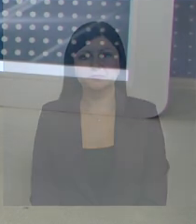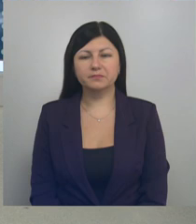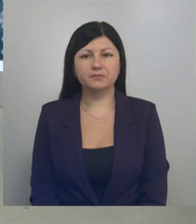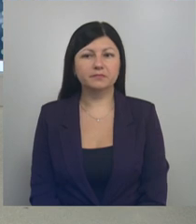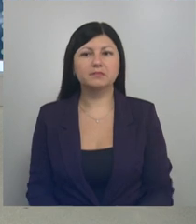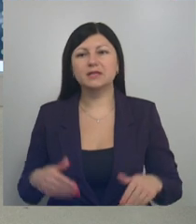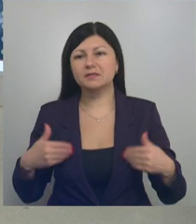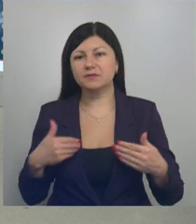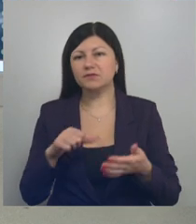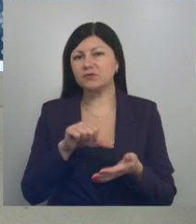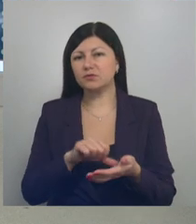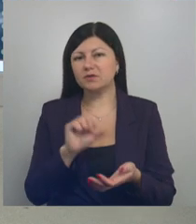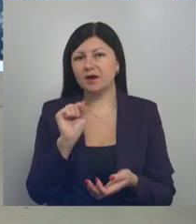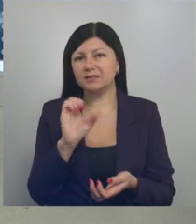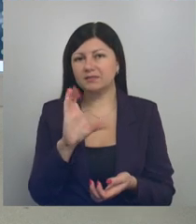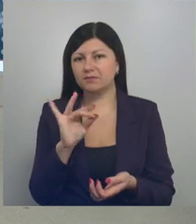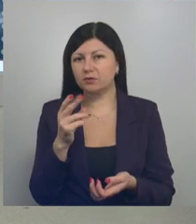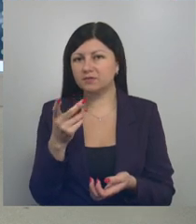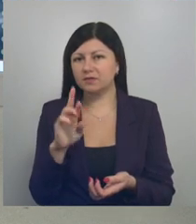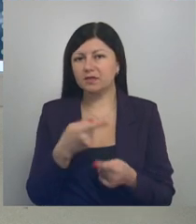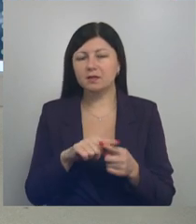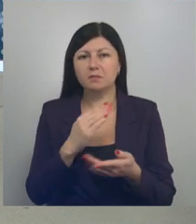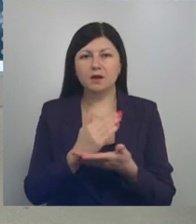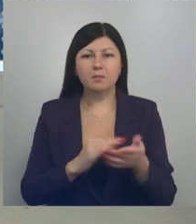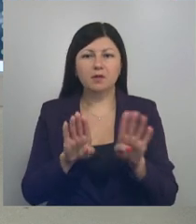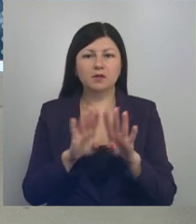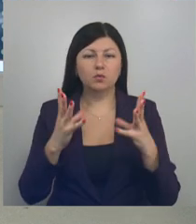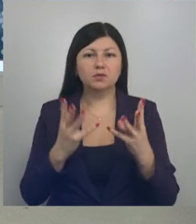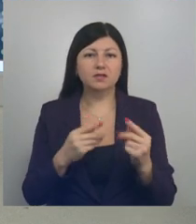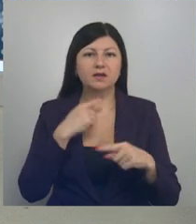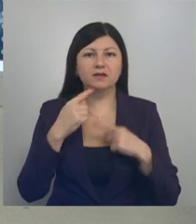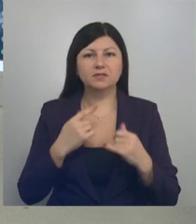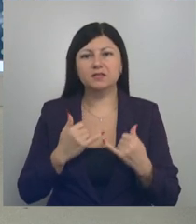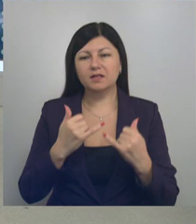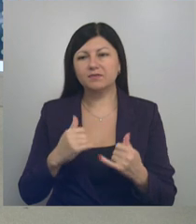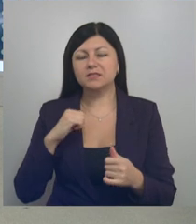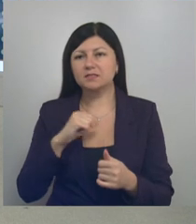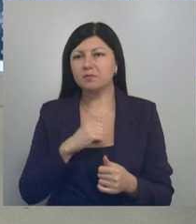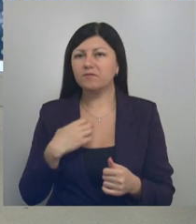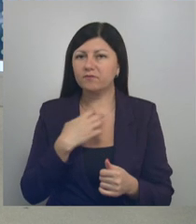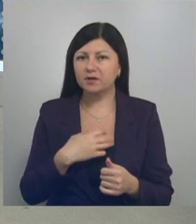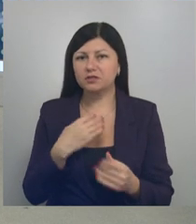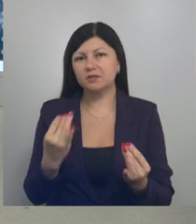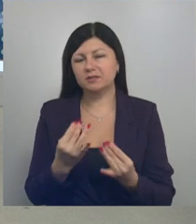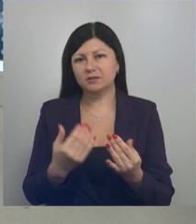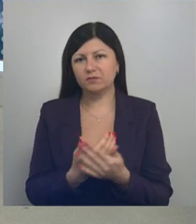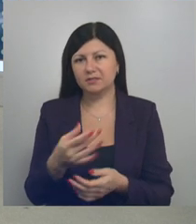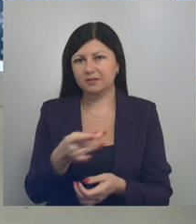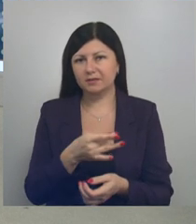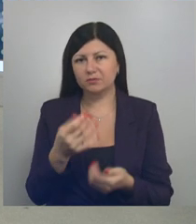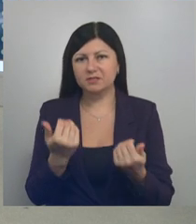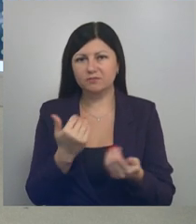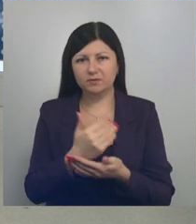Здравствуйте! В студии Анна Свидовская. Это программа «Такой день». Как всегда, для вас самые важные и интересные новости региона.